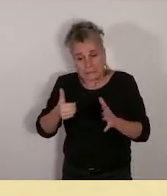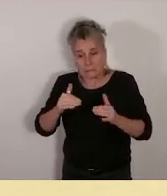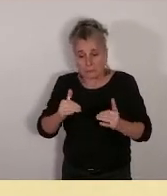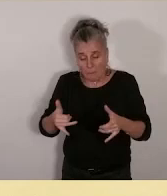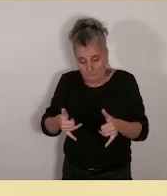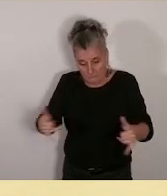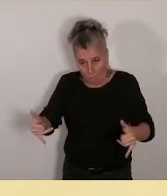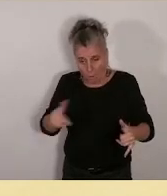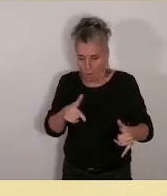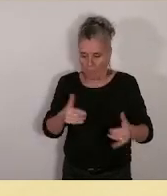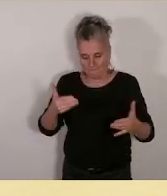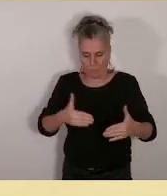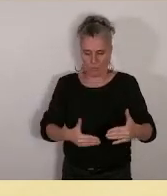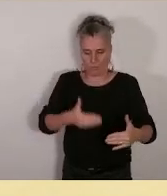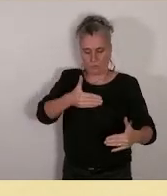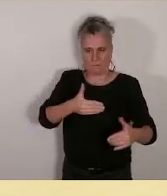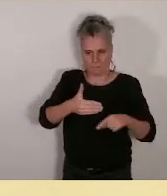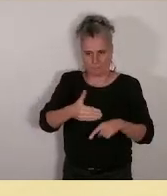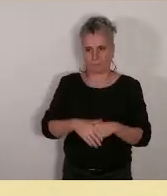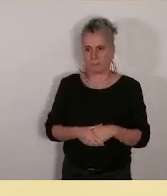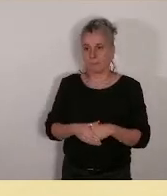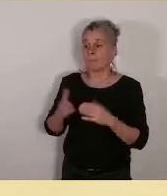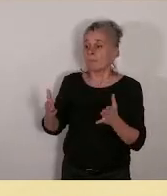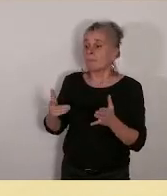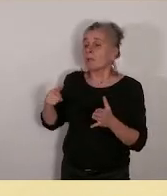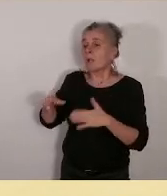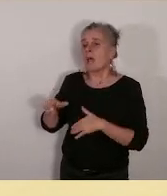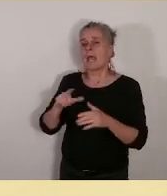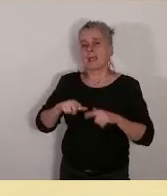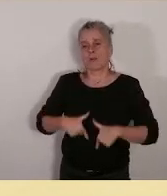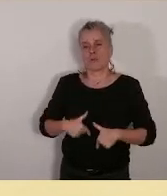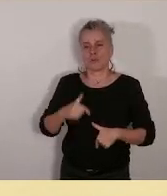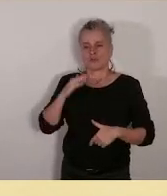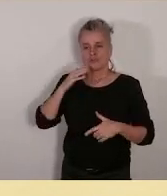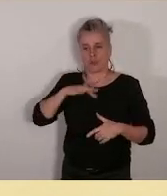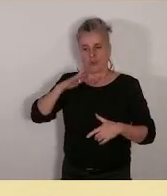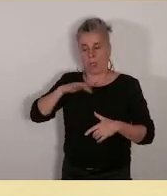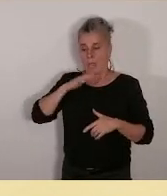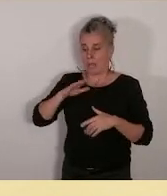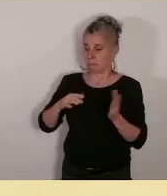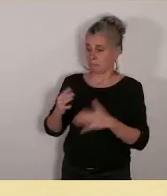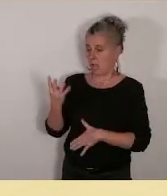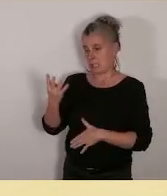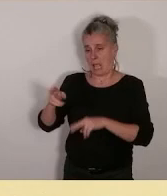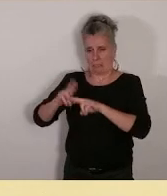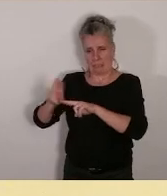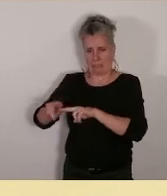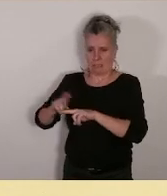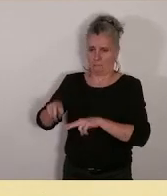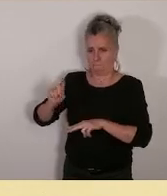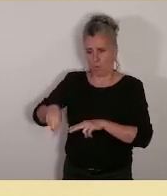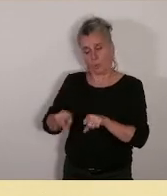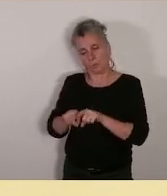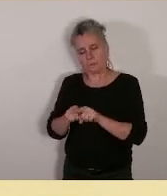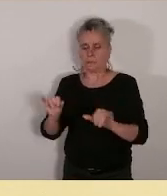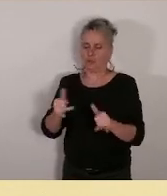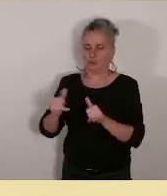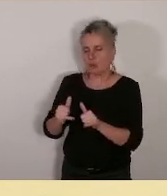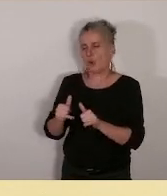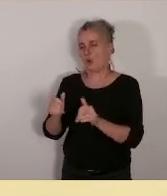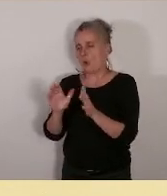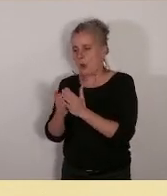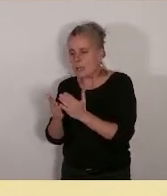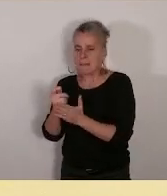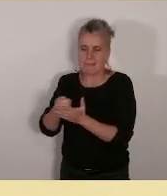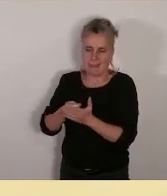possédons 16 bancs. Quatre seraient à rénover et nous souhaiterions avoir des jeux et des livres supplémentaires. Nous